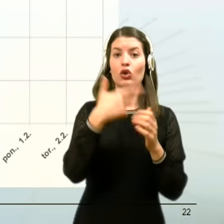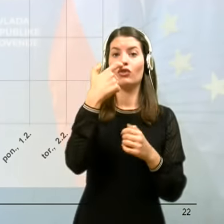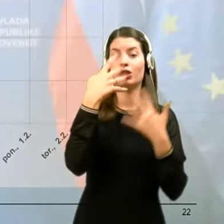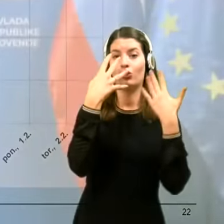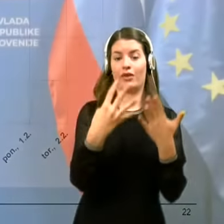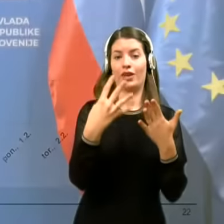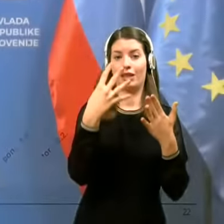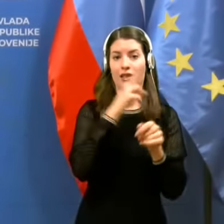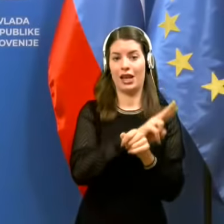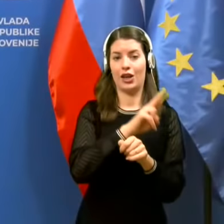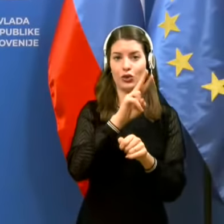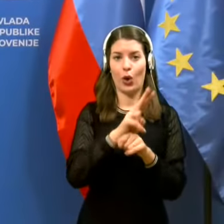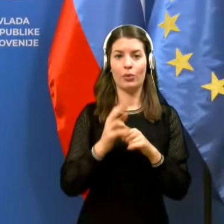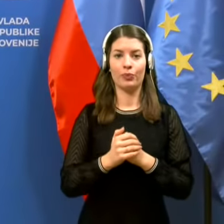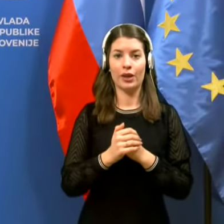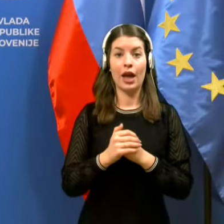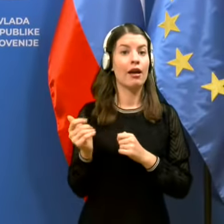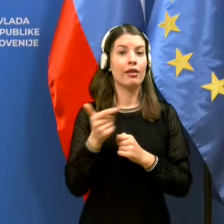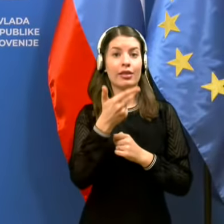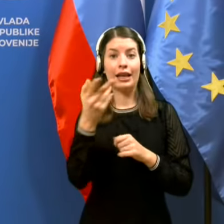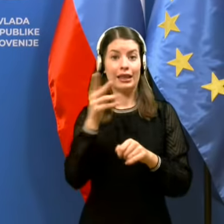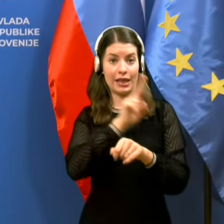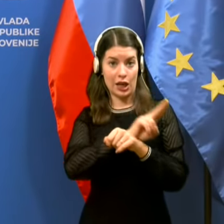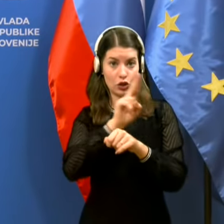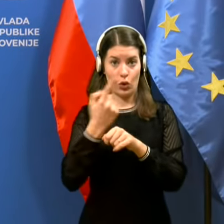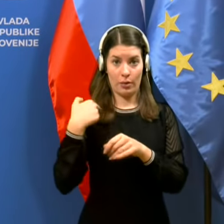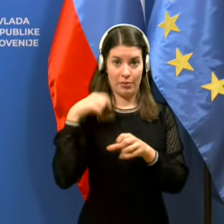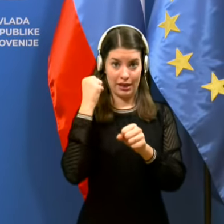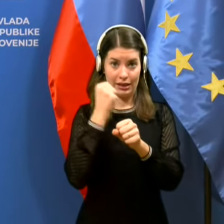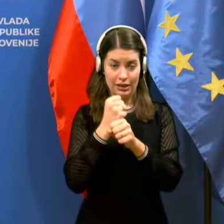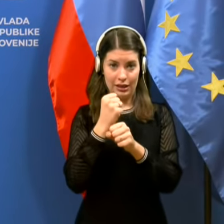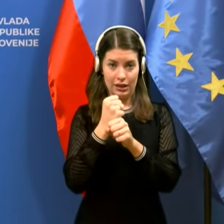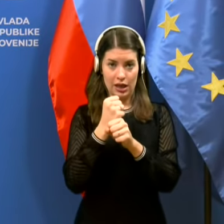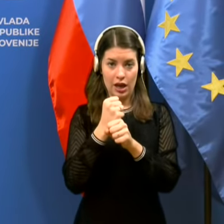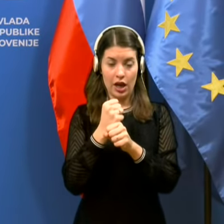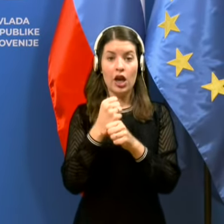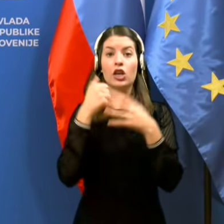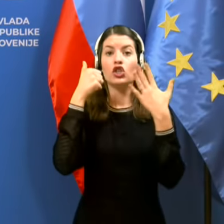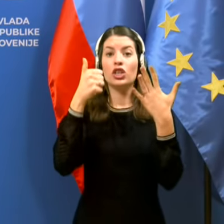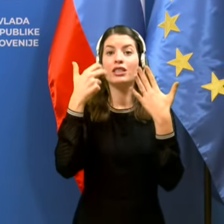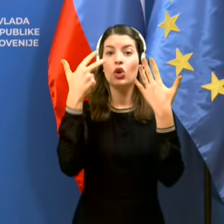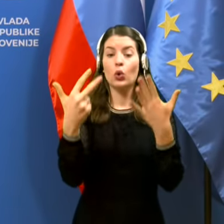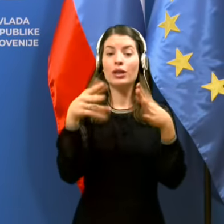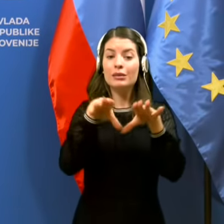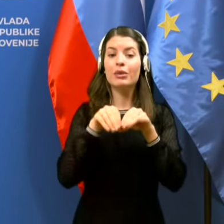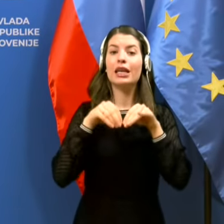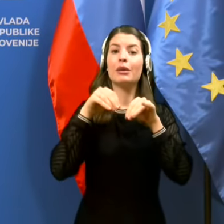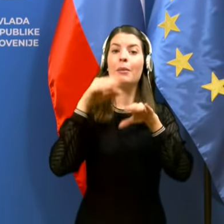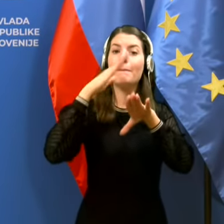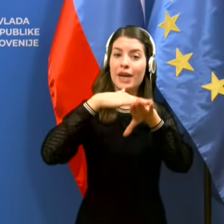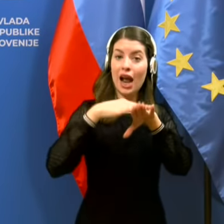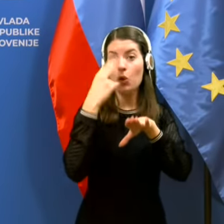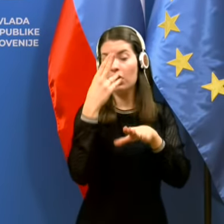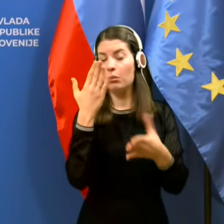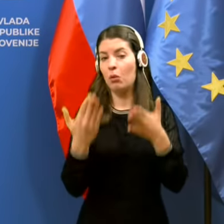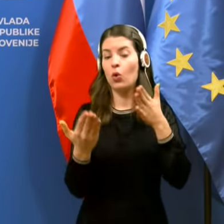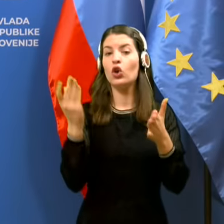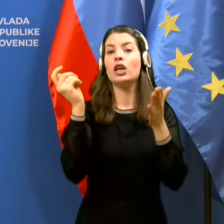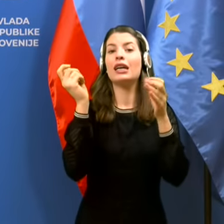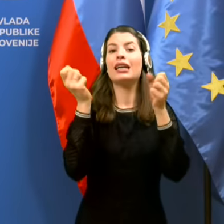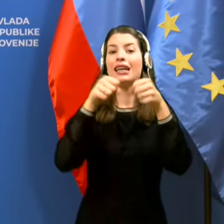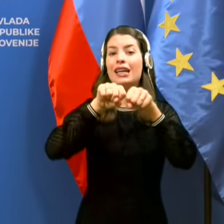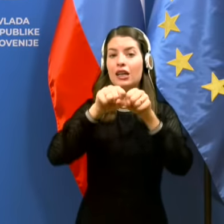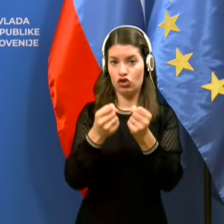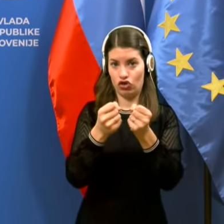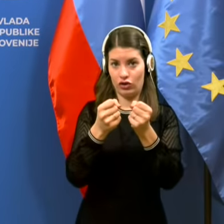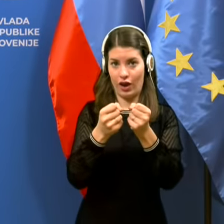nadzorov. Nekatere nadzore smo pravili tudi na podlagi 86 sprejetih prijav o domnevnih hršitvah odlokov strani